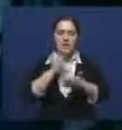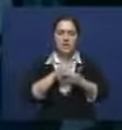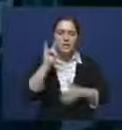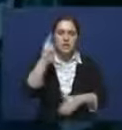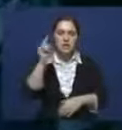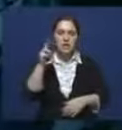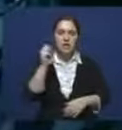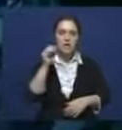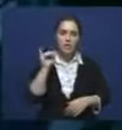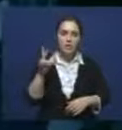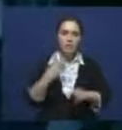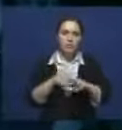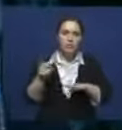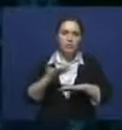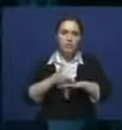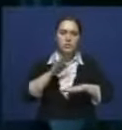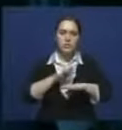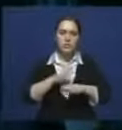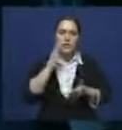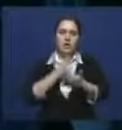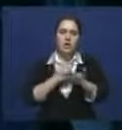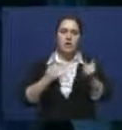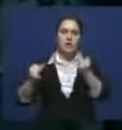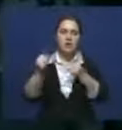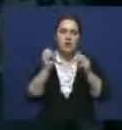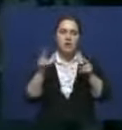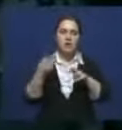которым, к тому же, тяжело дается взаимодействие с другими людьми.